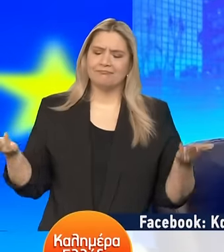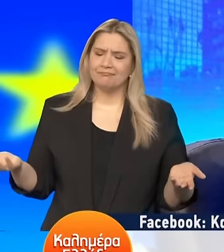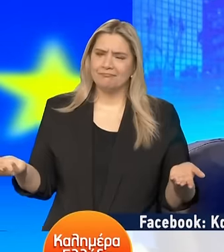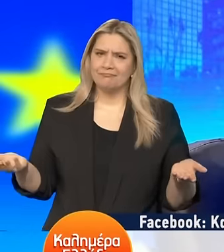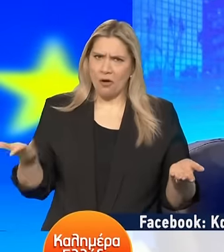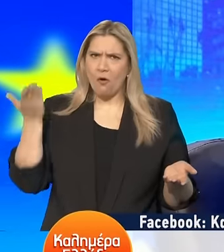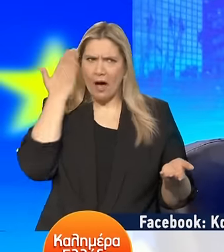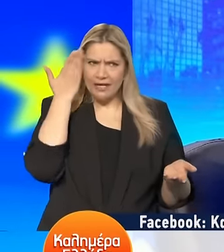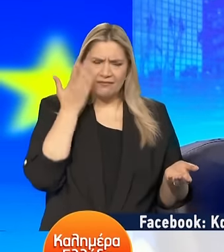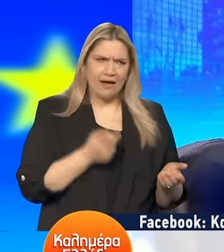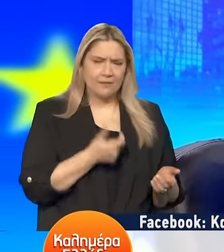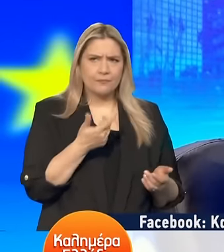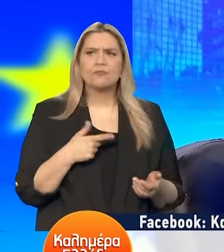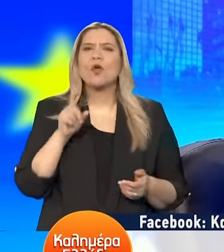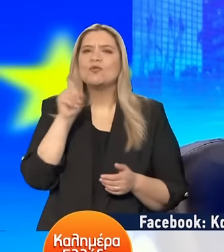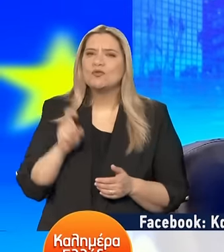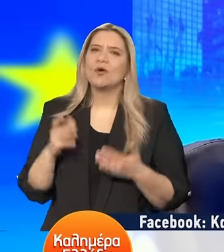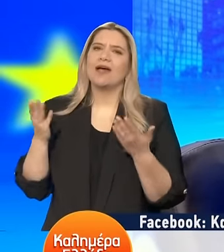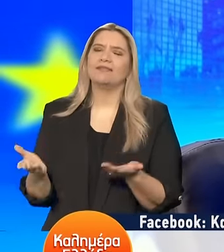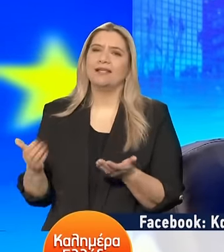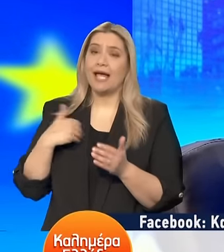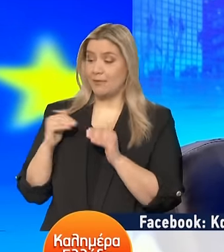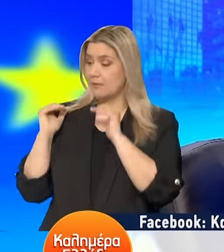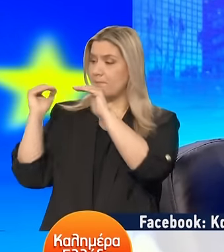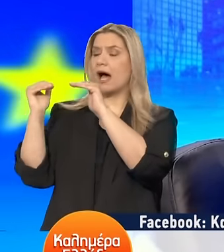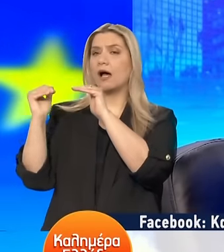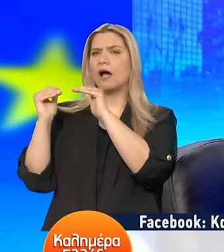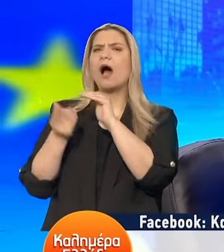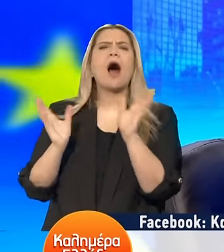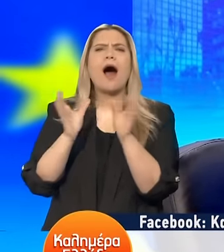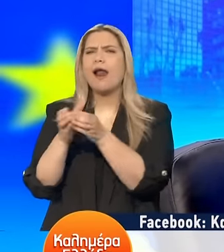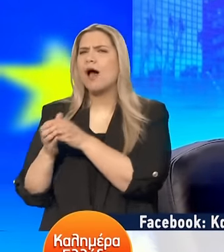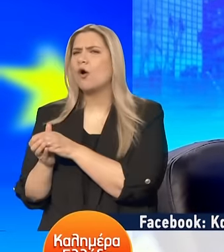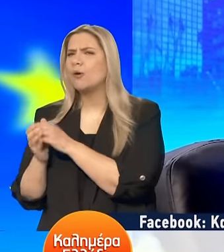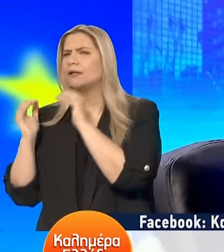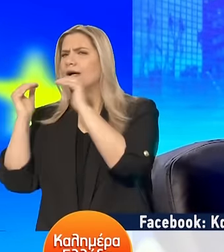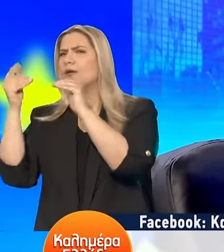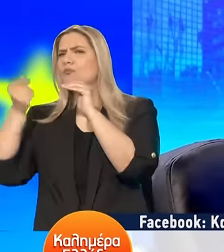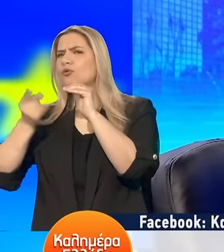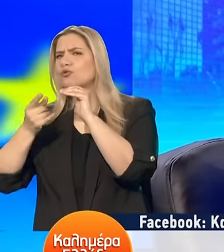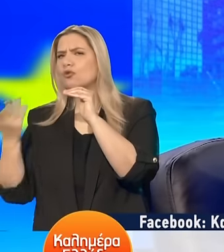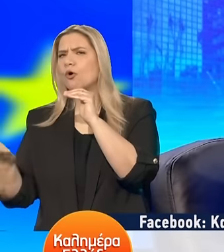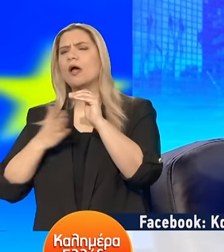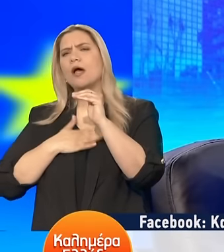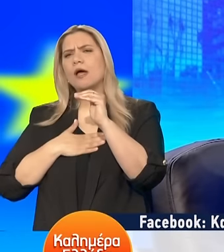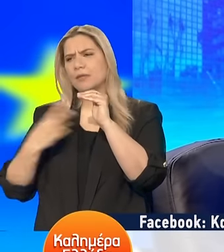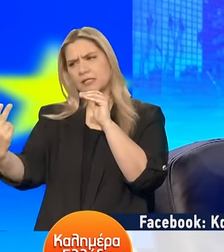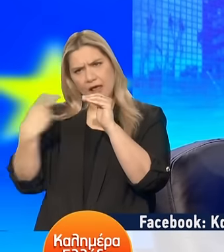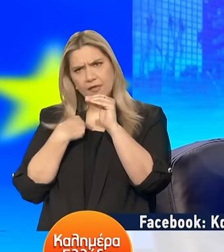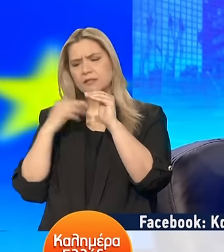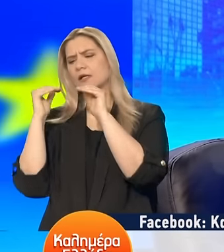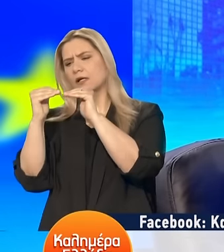Έτσι είναι η ζωή Εμείς έχουμε βάλει τον πύχη Τα άλλα κόμματα δεν έχω καταλάβει που έχουν βάλει τον πύχη Τουλάχιστον εμείς ακριθούμε Με βάση τον πύχη τον οποίο